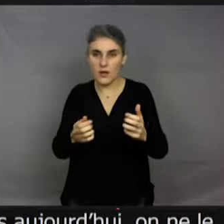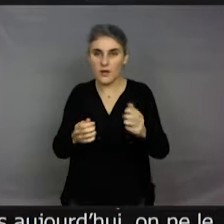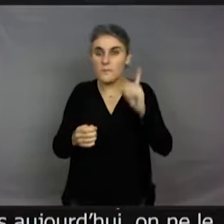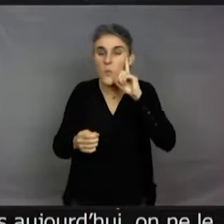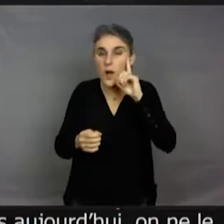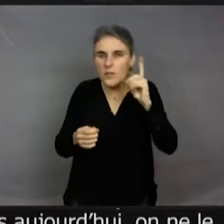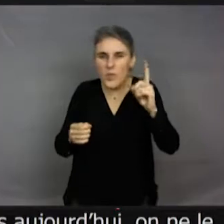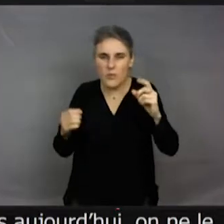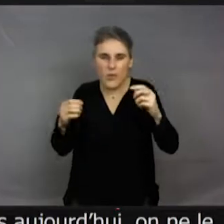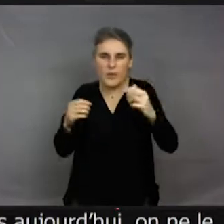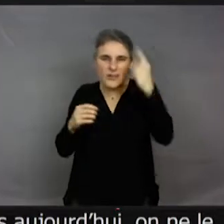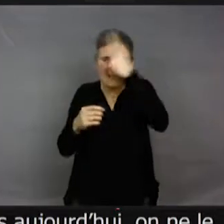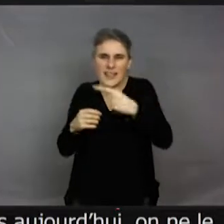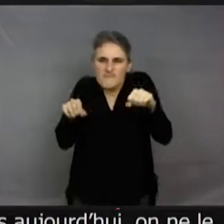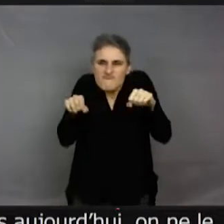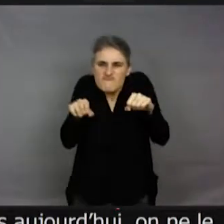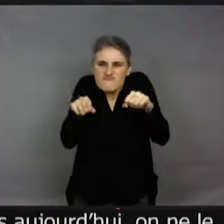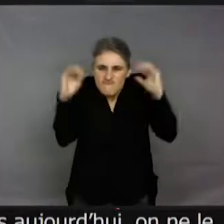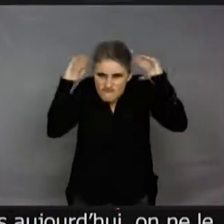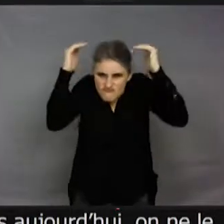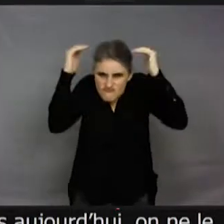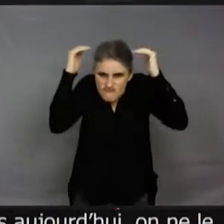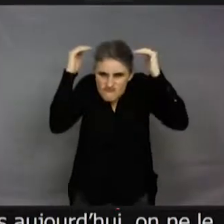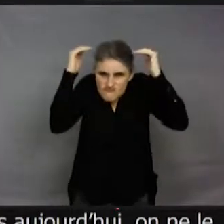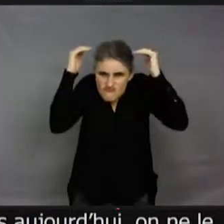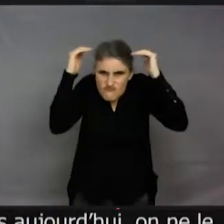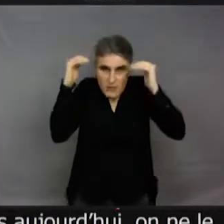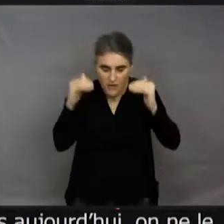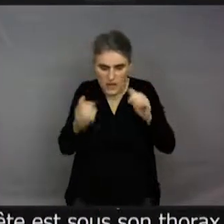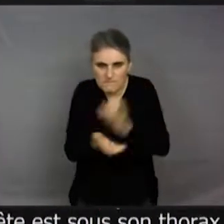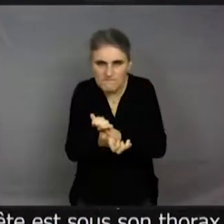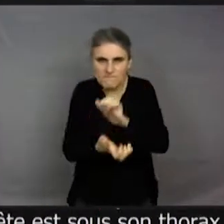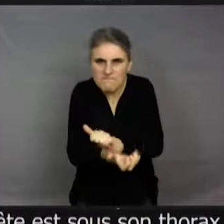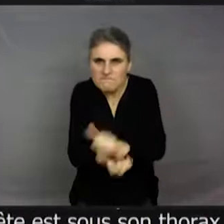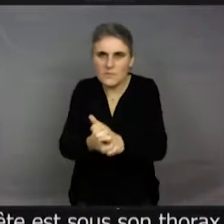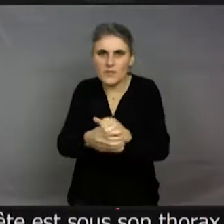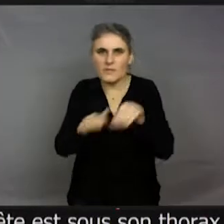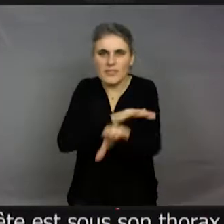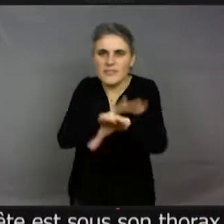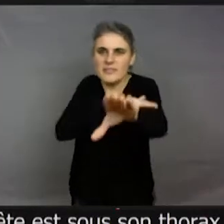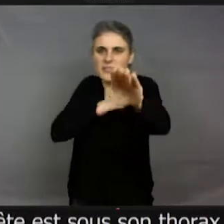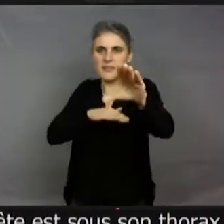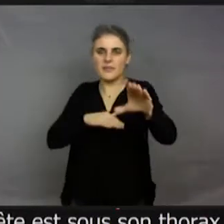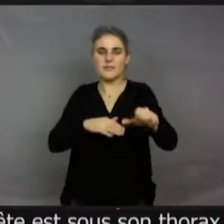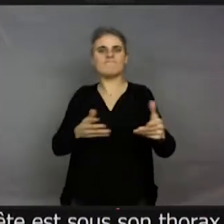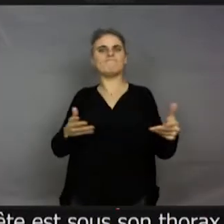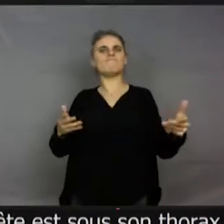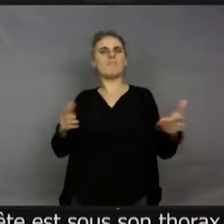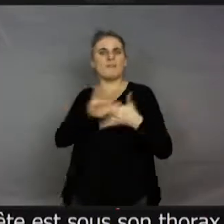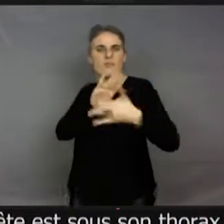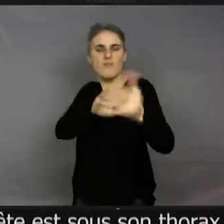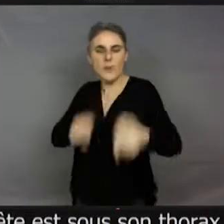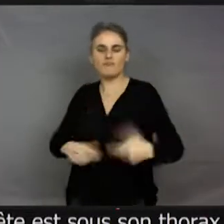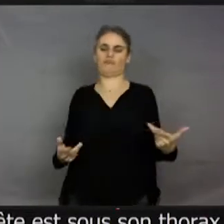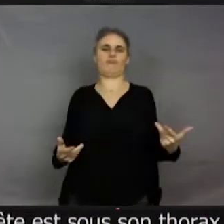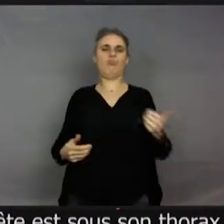thorax, comme ça, elle est comme ça et pourtant vous approchez, elle part, vous vous dites, mais ce n pas possible, j'ai été hyper discret, je suis arrivé avec mon journal ou